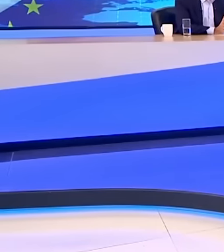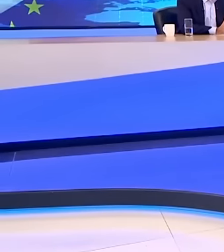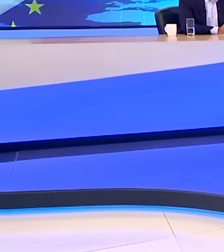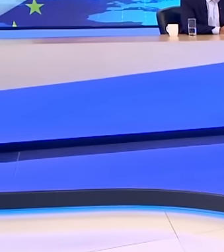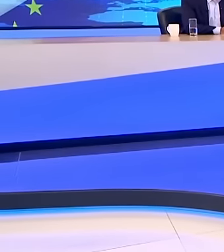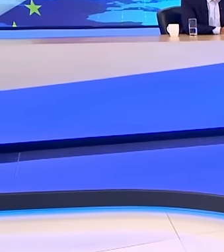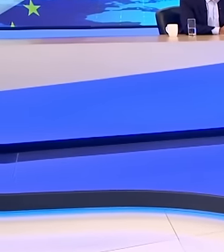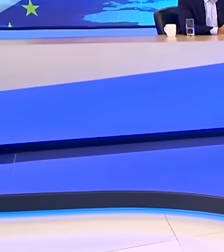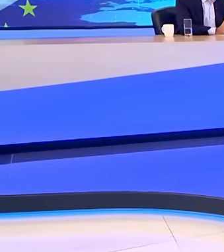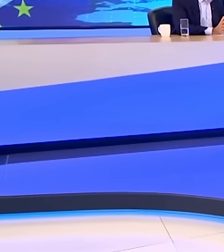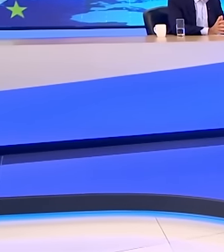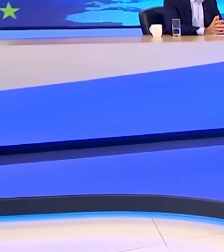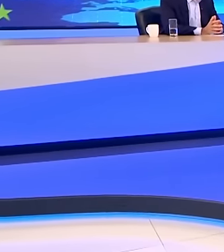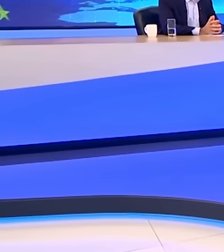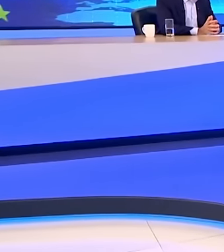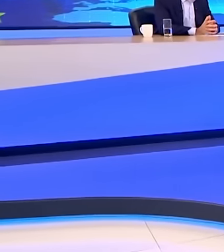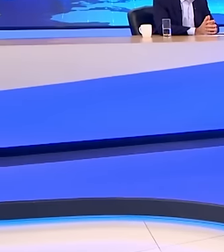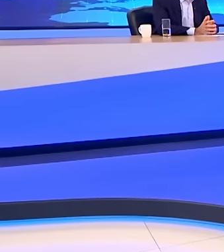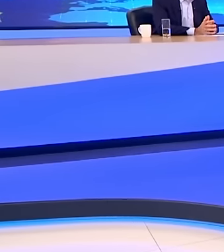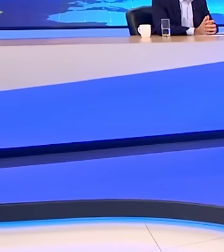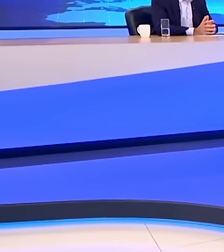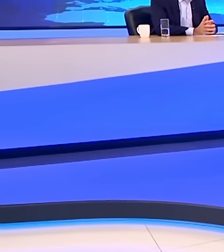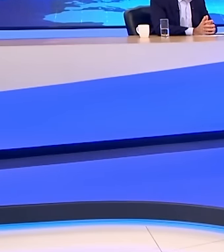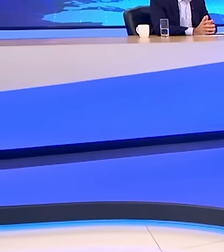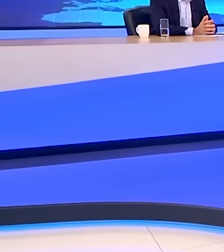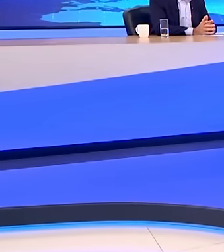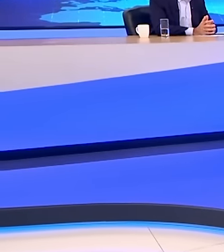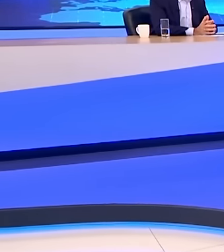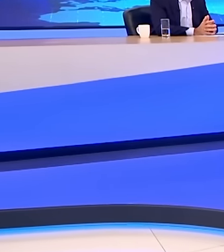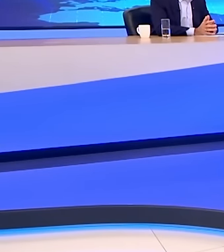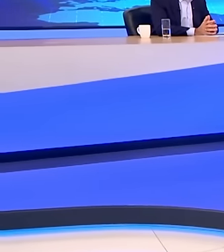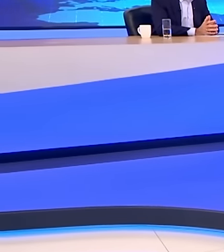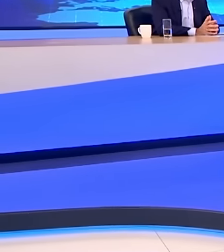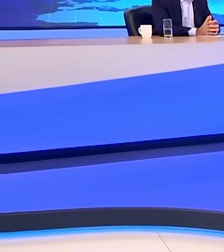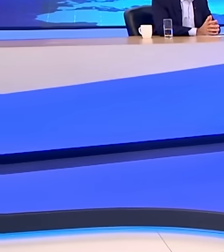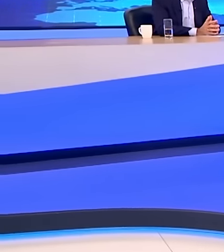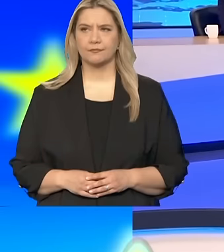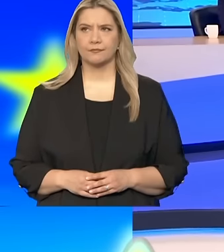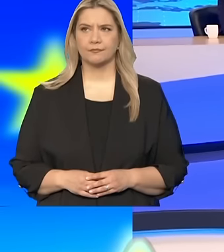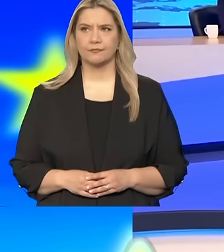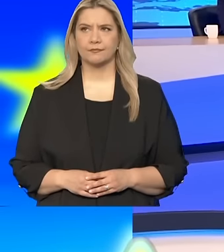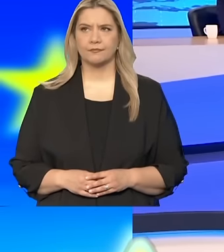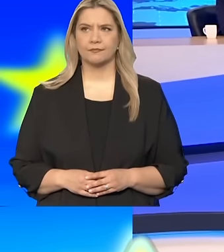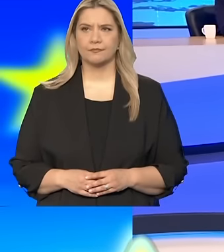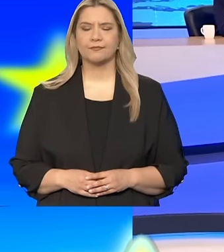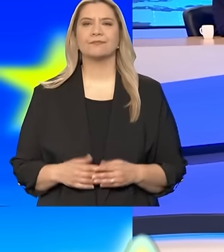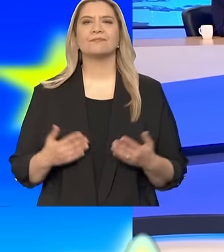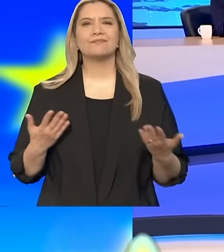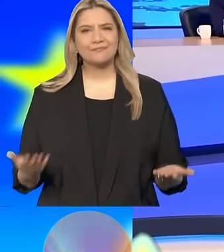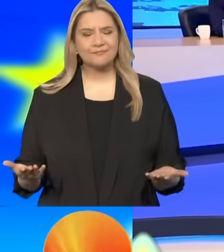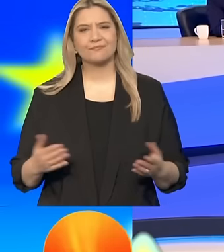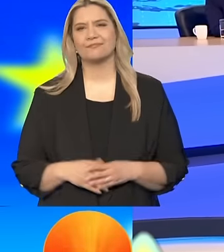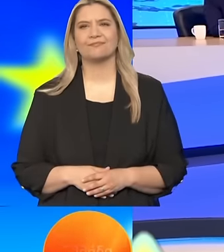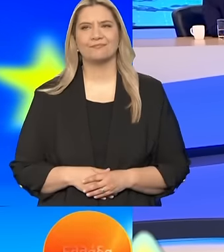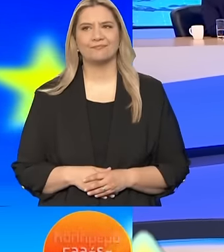ακριβώς. Καλημέρα, Πρόεδρε. Καλημέρα, κ. Πρόεδρε. γίνεται προεκλογική η περίοδος χωρίς να έρθω στο στούντιό σας. Θα μπούμε